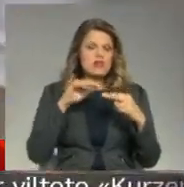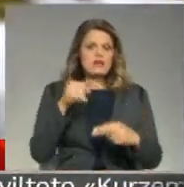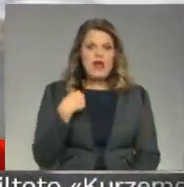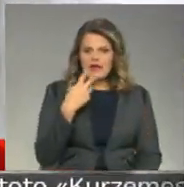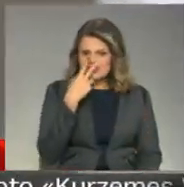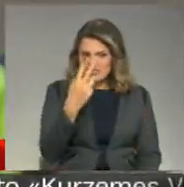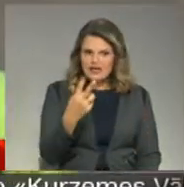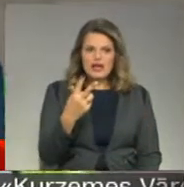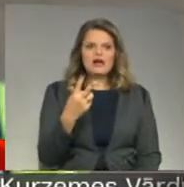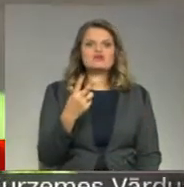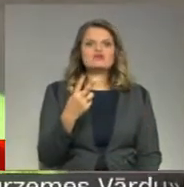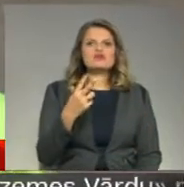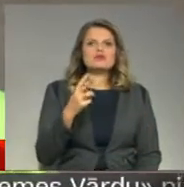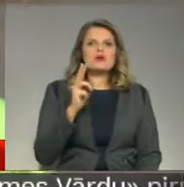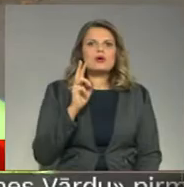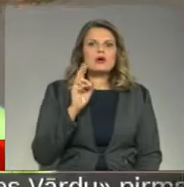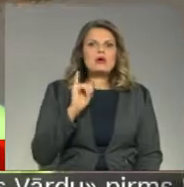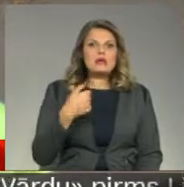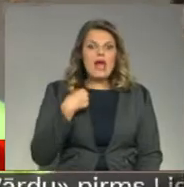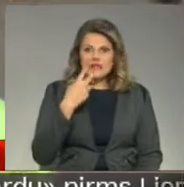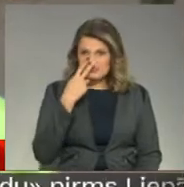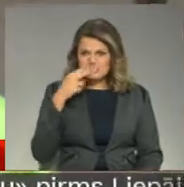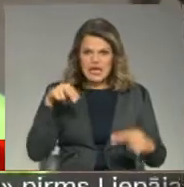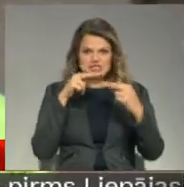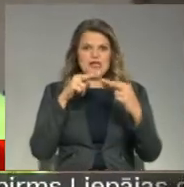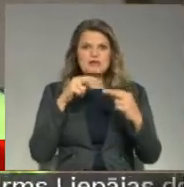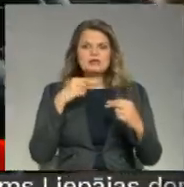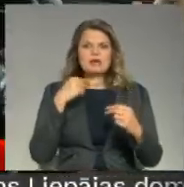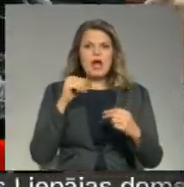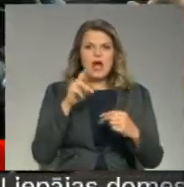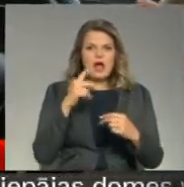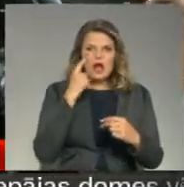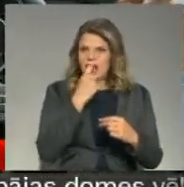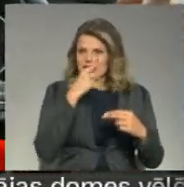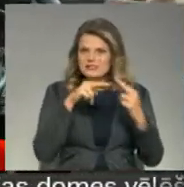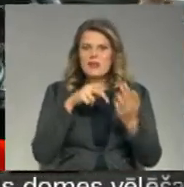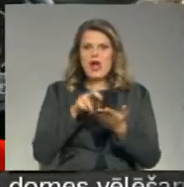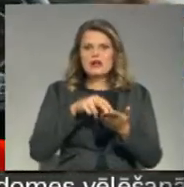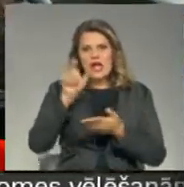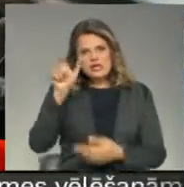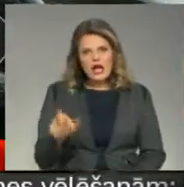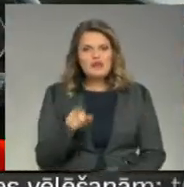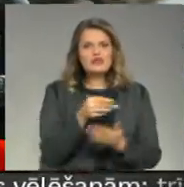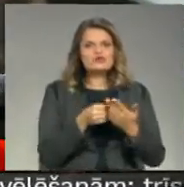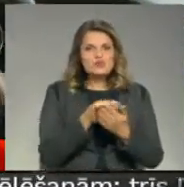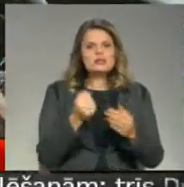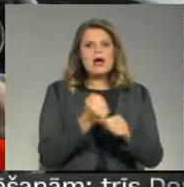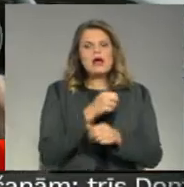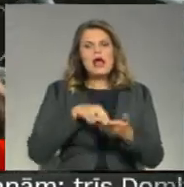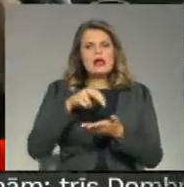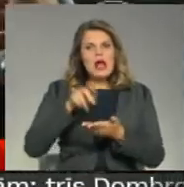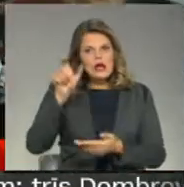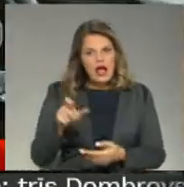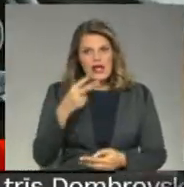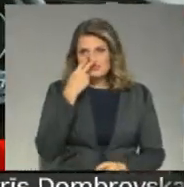Ja es redzu, ja es saskatos, ja es samainos acu kontaktu ar to gājēju, gan gājējs ieraudzīja